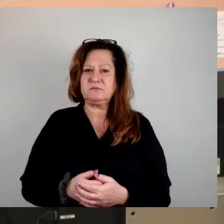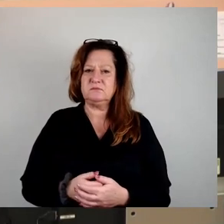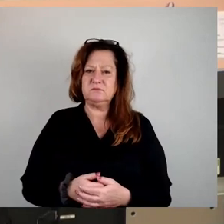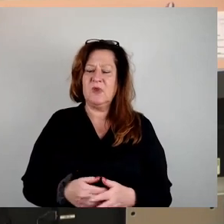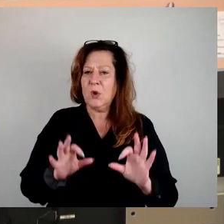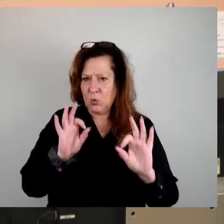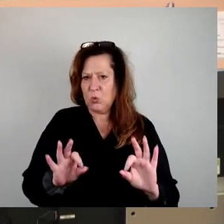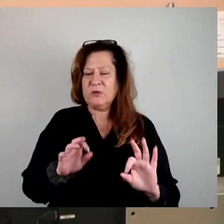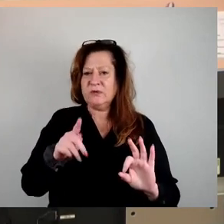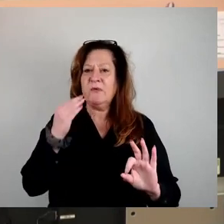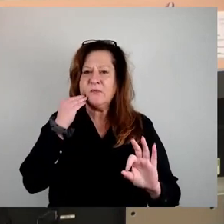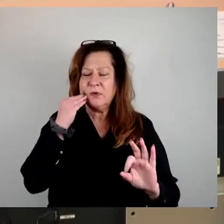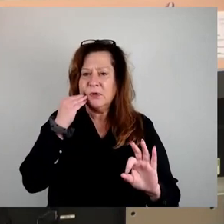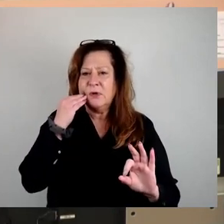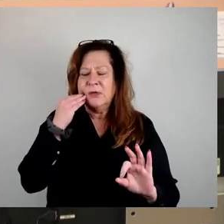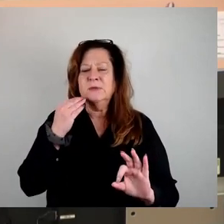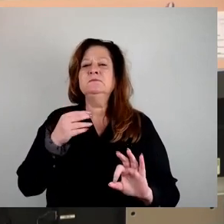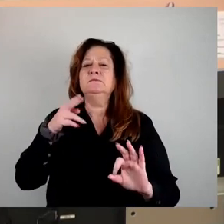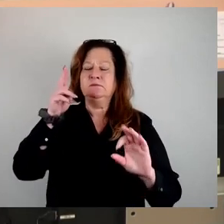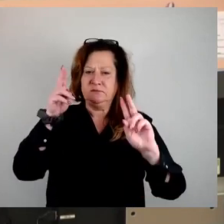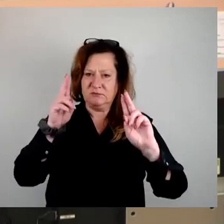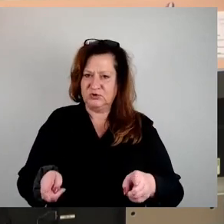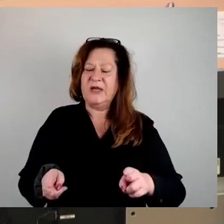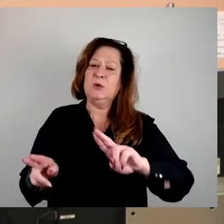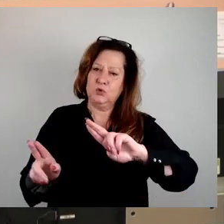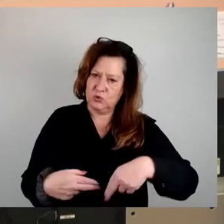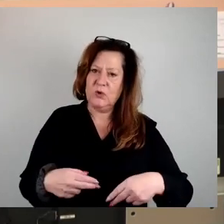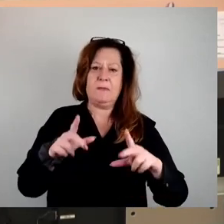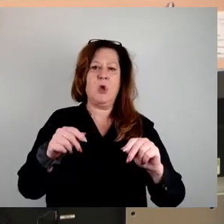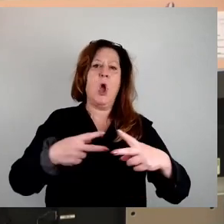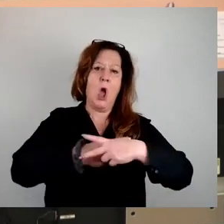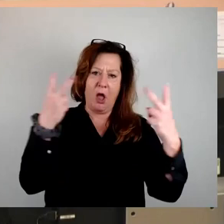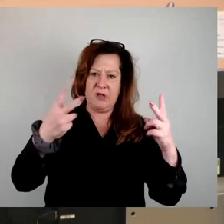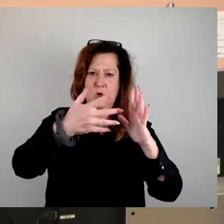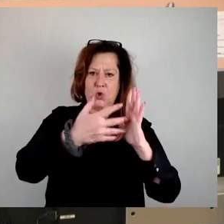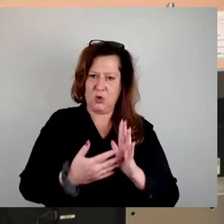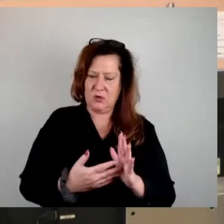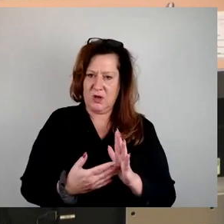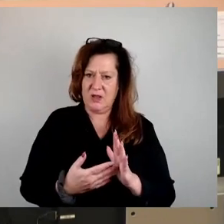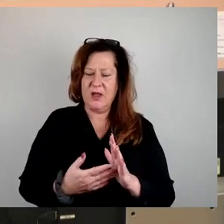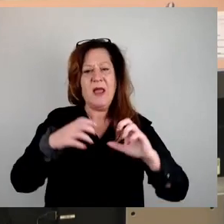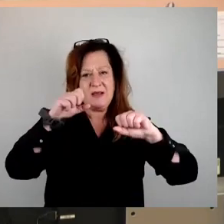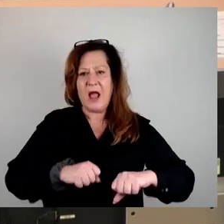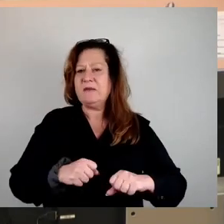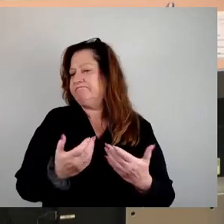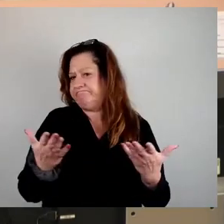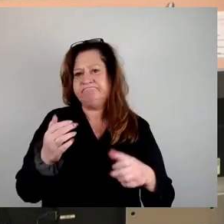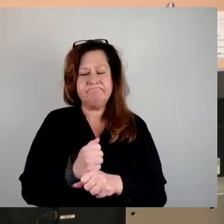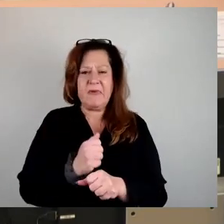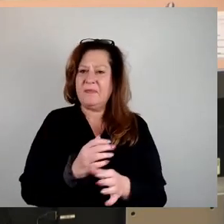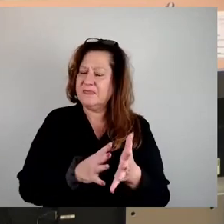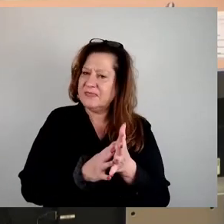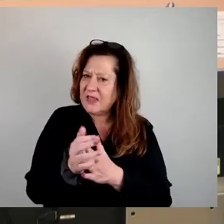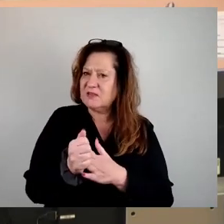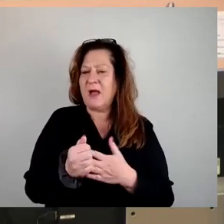sind wieder bei der Stadt. Sie sind unter öffentlicher Kontrolle. Wir können transparent im Prinzip bei der WD schauen,